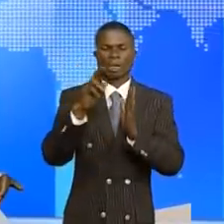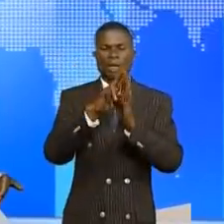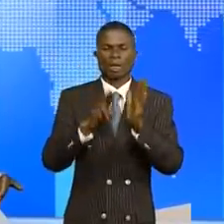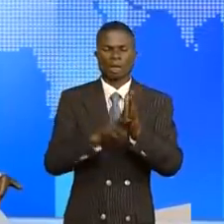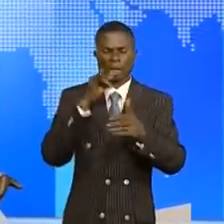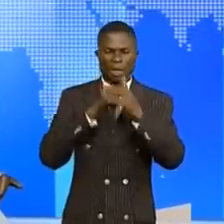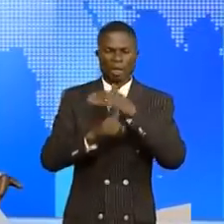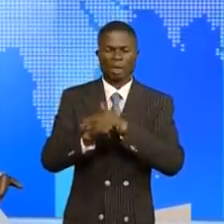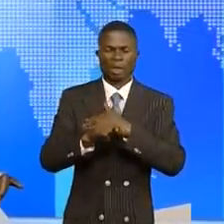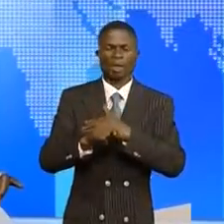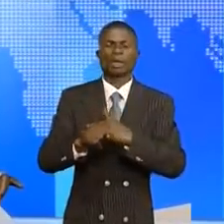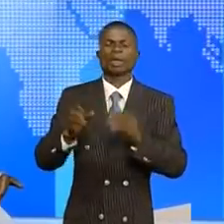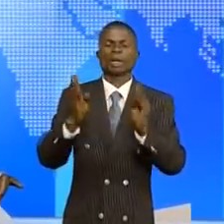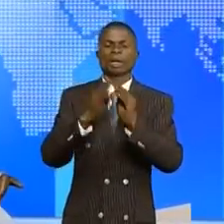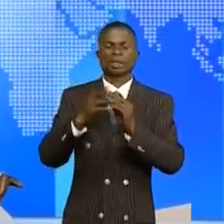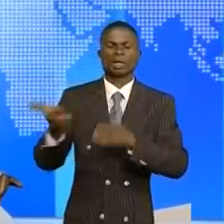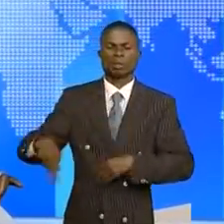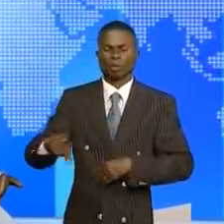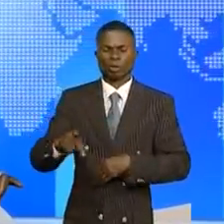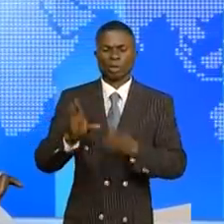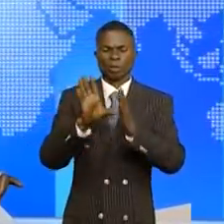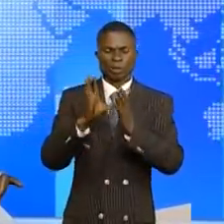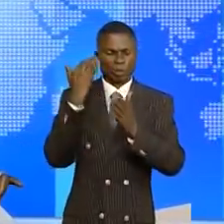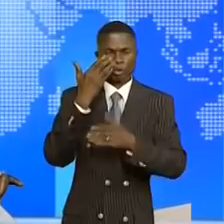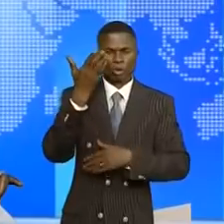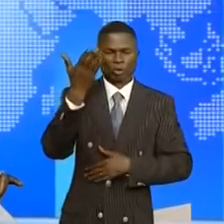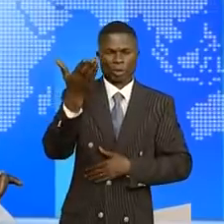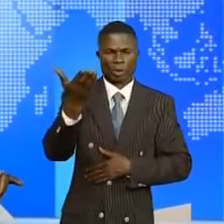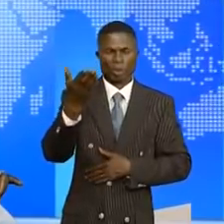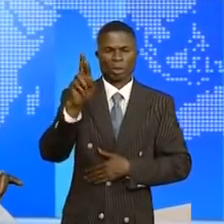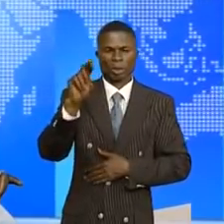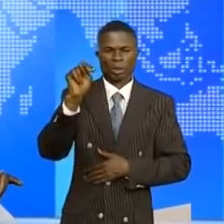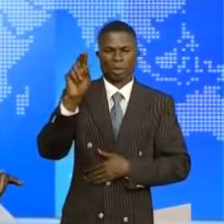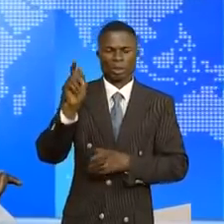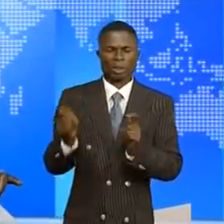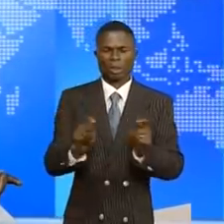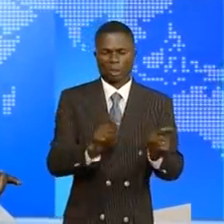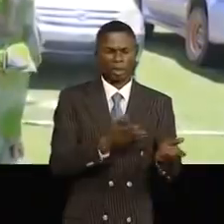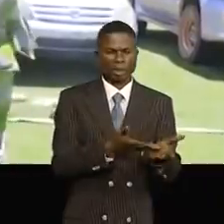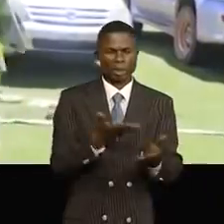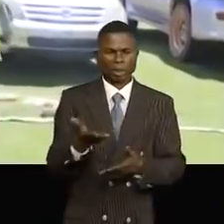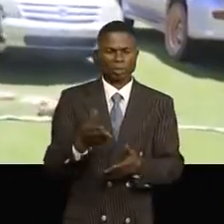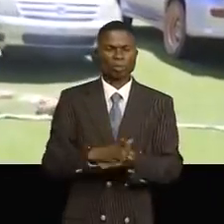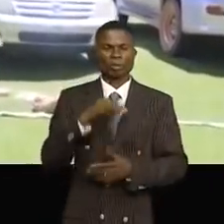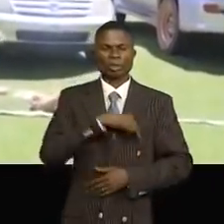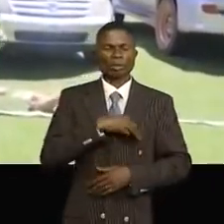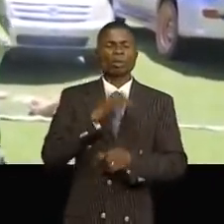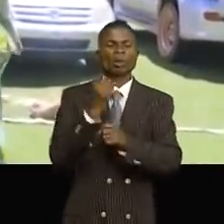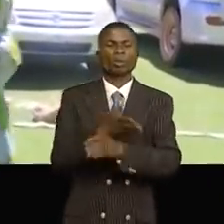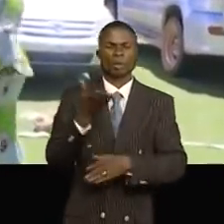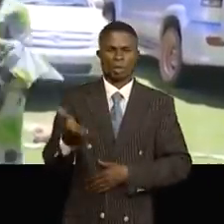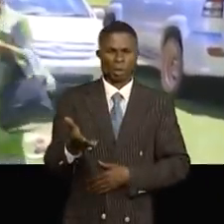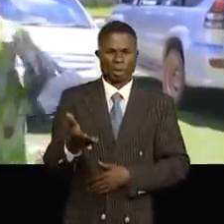intérieur de cet organe délibérant. Suivez ce reportage de nos confrères du Tanganyika. C'est une mission accomplie.